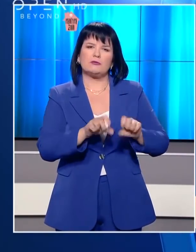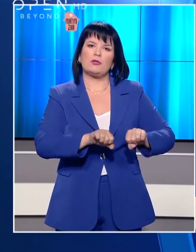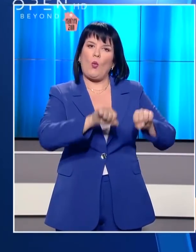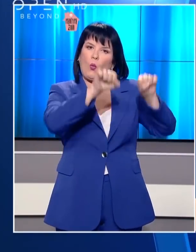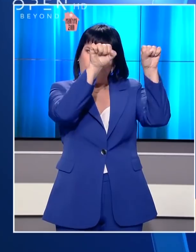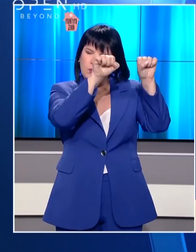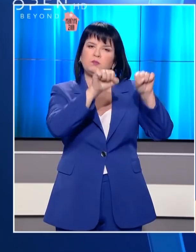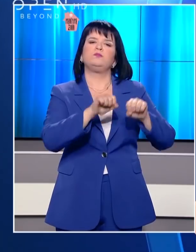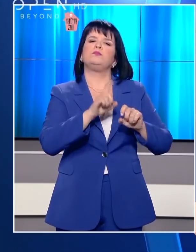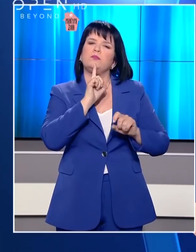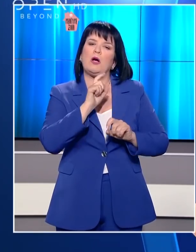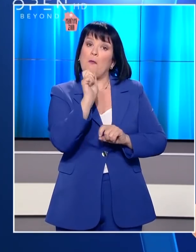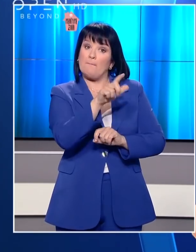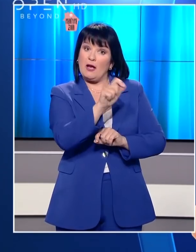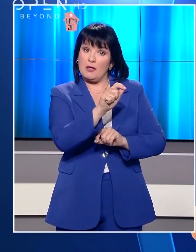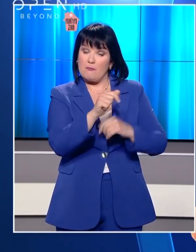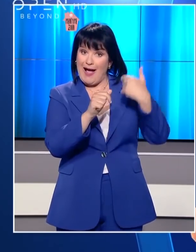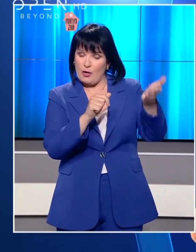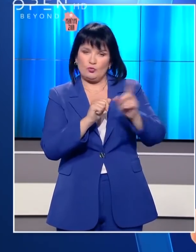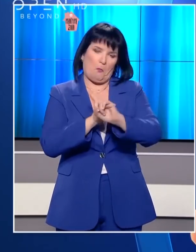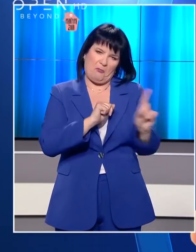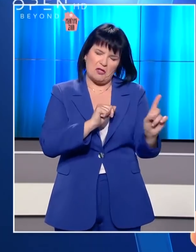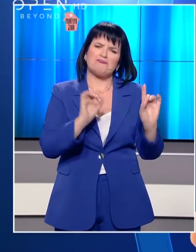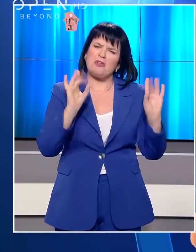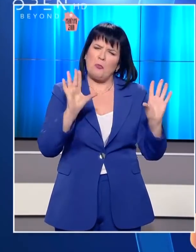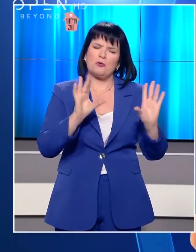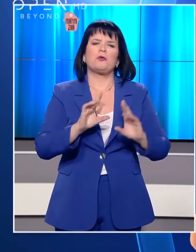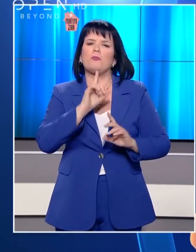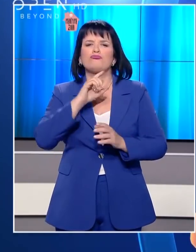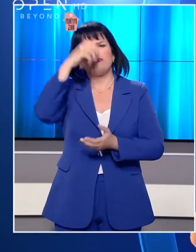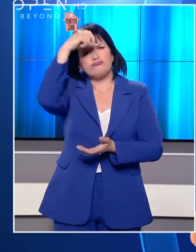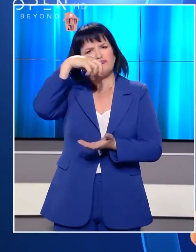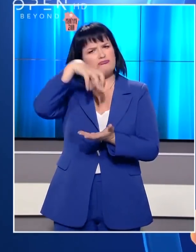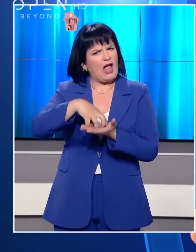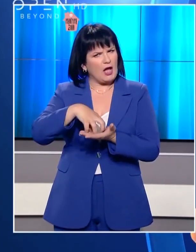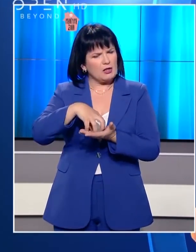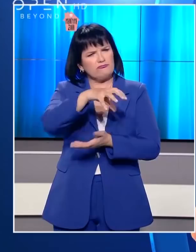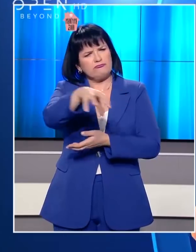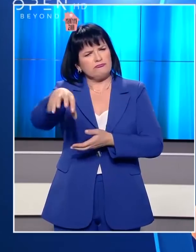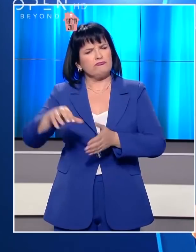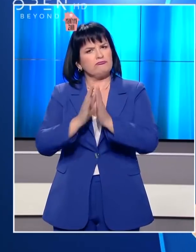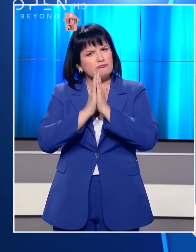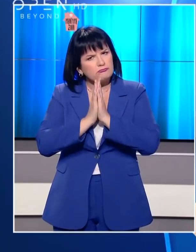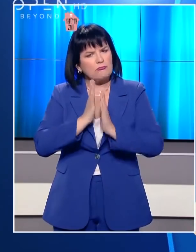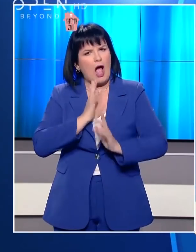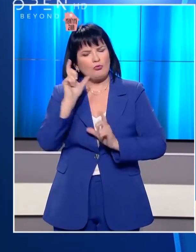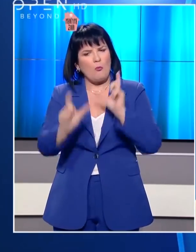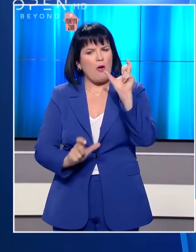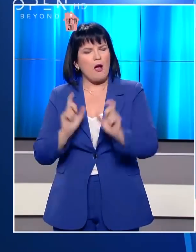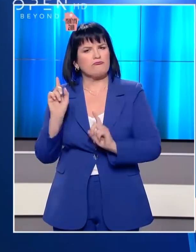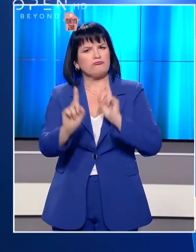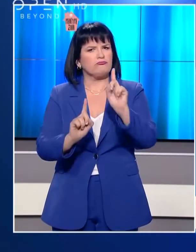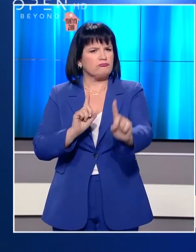και οι πολίτες δεν θα στέλνουν πλέον μήνυμα για να βγουν από το σπίτι τους. Οι ναοί επιστρέφουν στο πρώτερο καθεστώς περιορισμών για ατομική προσευχή, ενώ θα